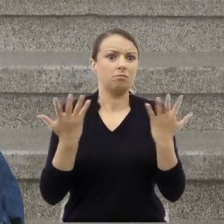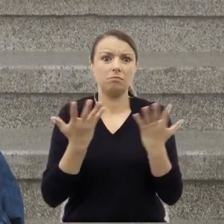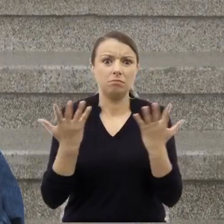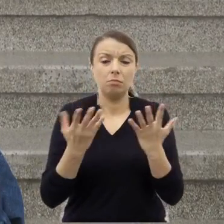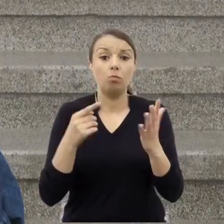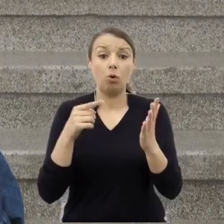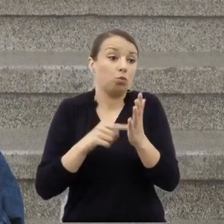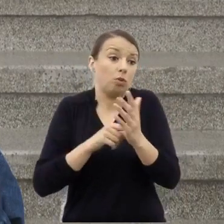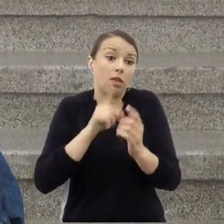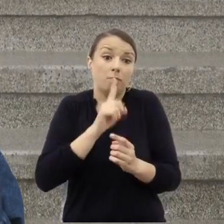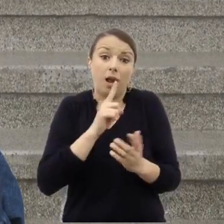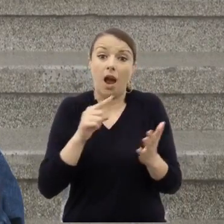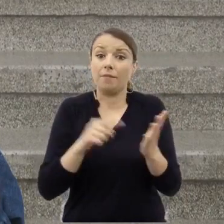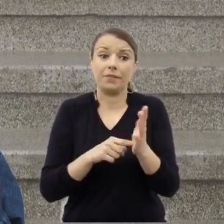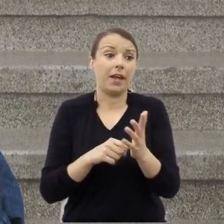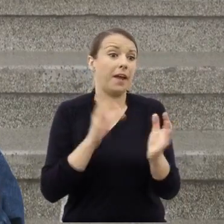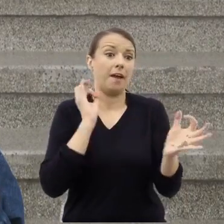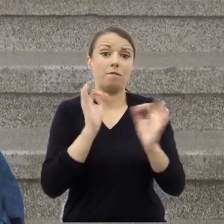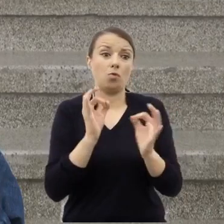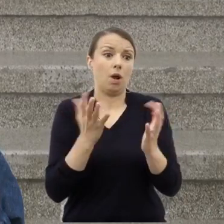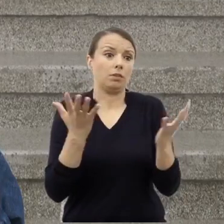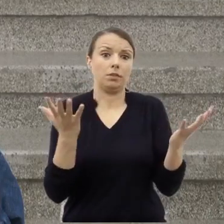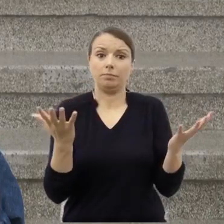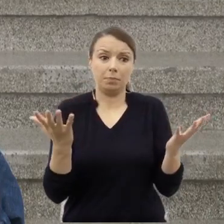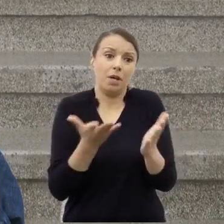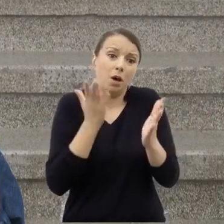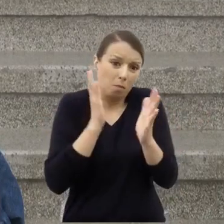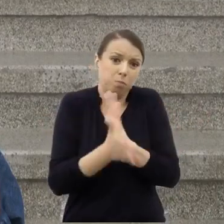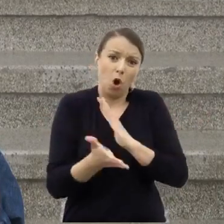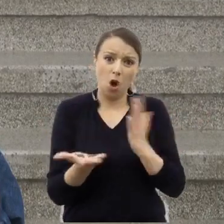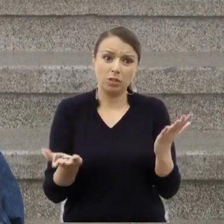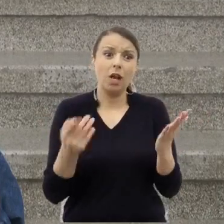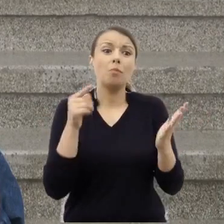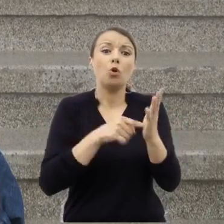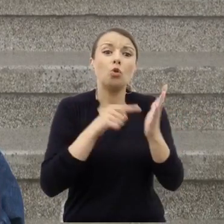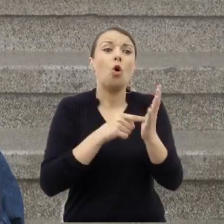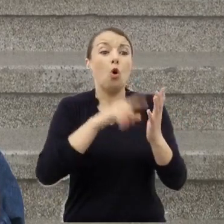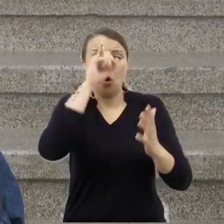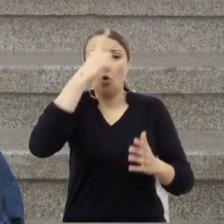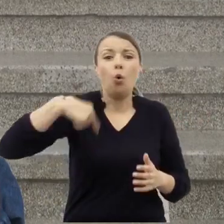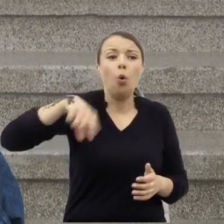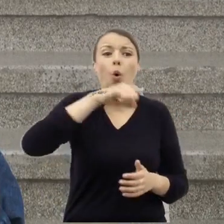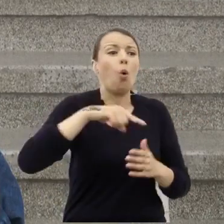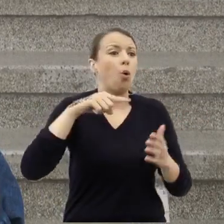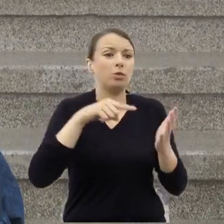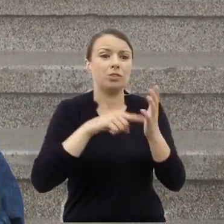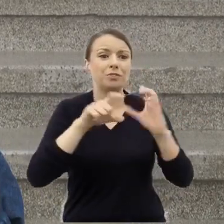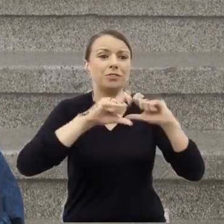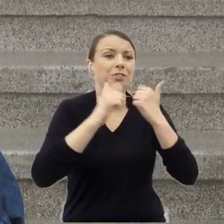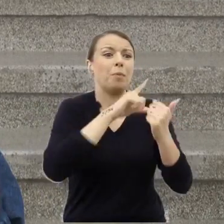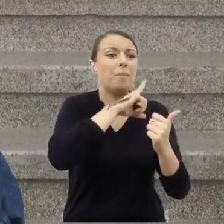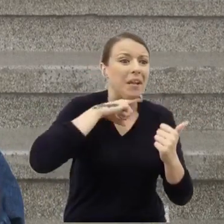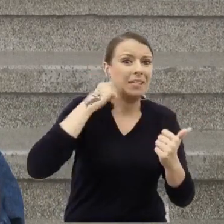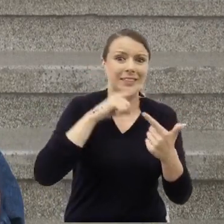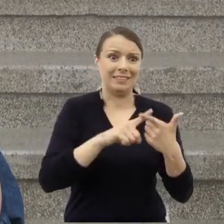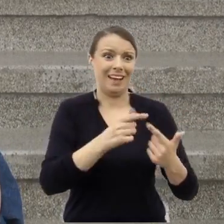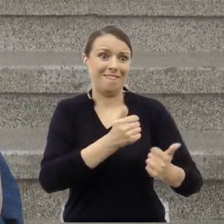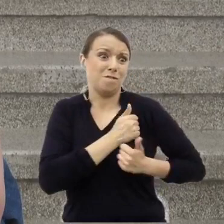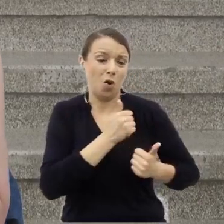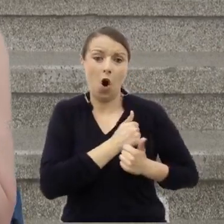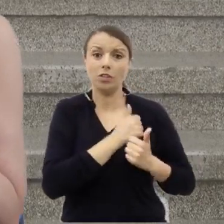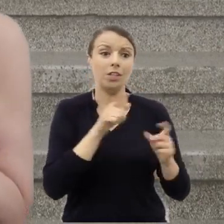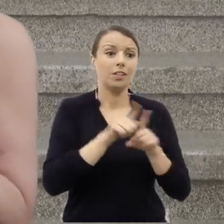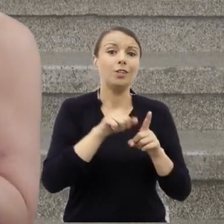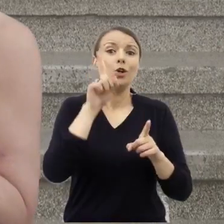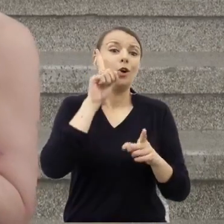jest tak proste. Byli to ludzie, którzy byli z poboru powszechnego, milicjanci bądź wojskowi. Więc byli te